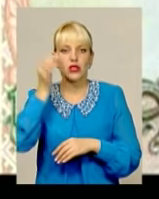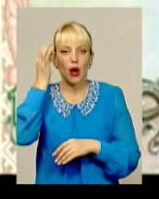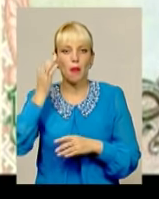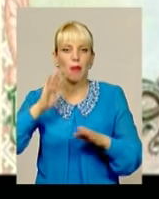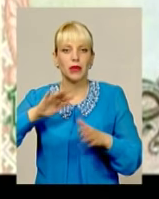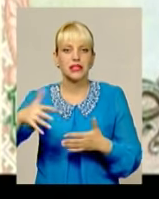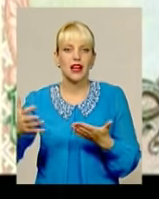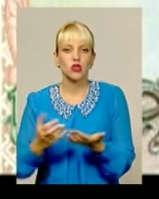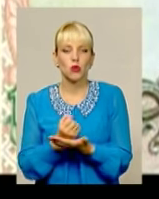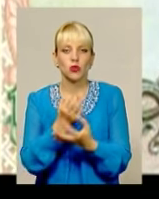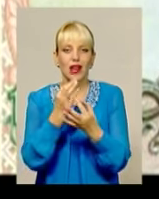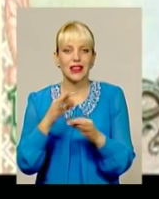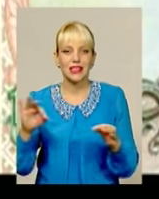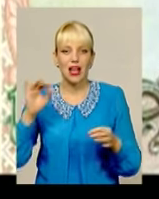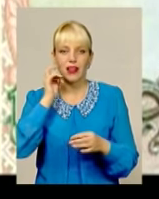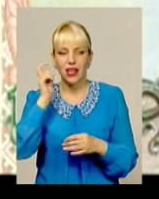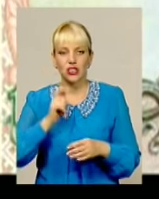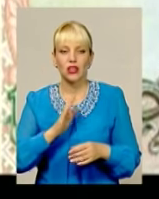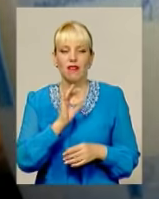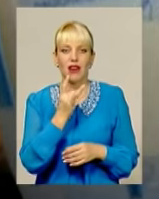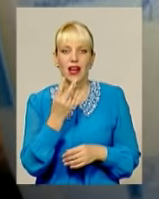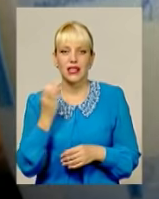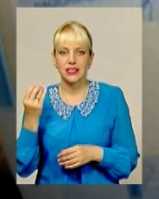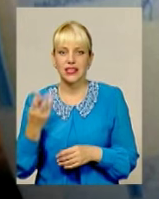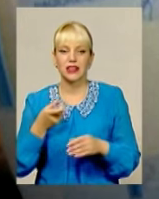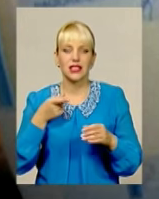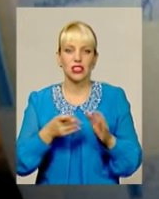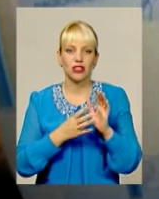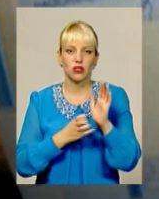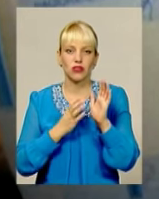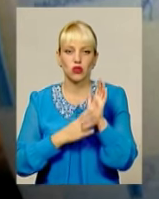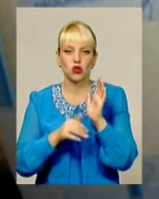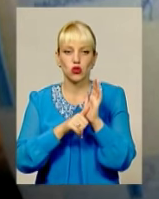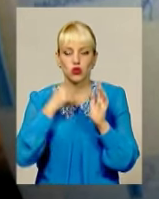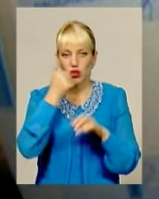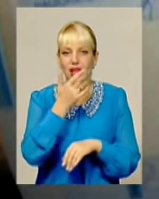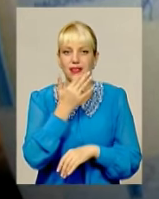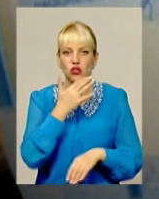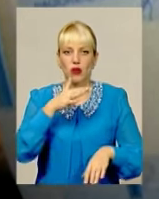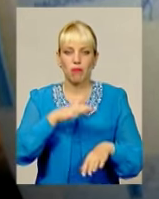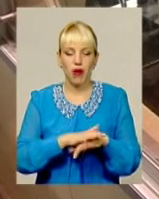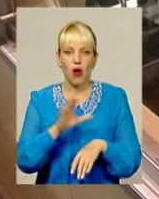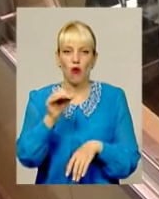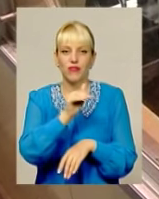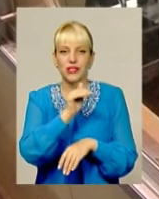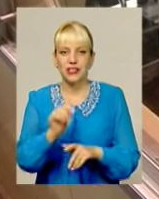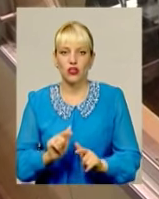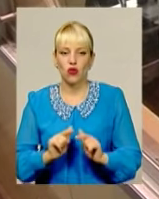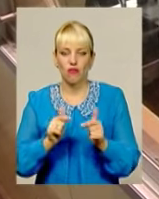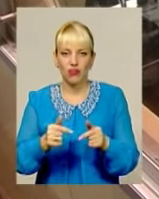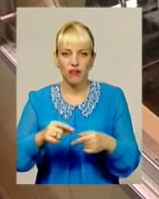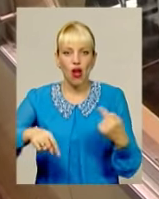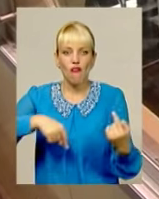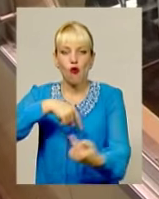незалежності. І вже у вересні 1996 року Нацбанк офіційно увів в обіг гривню, яка замінила карбованці.